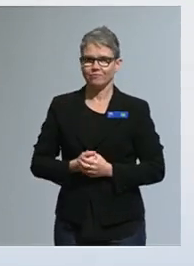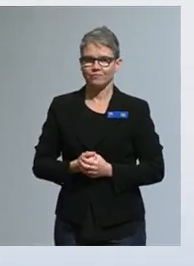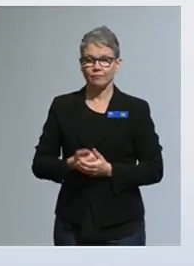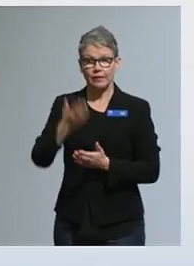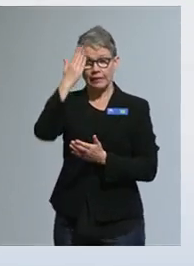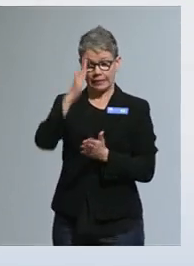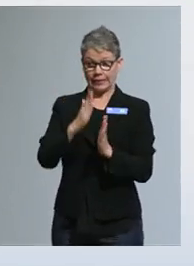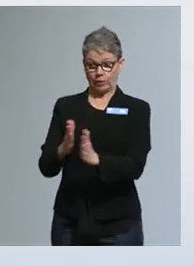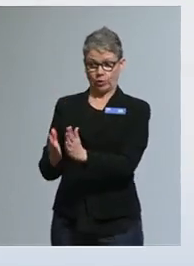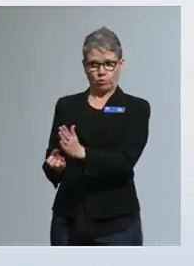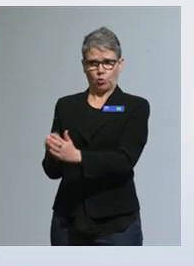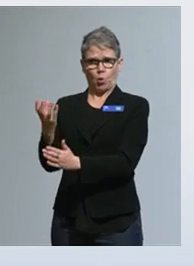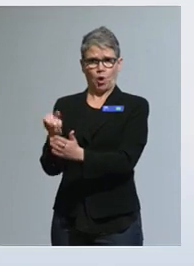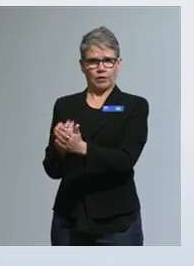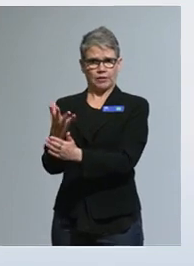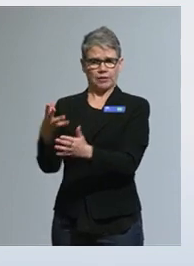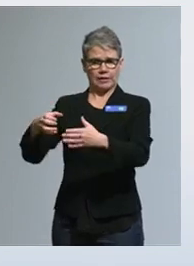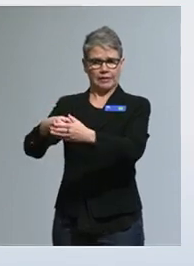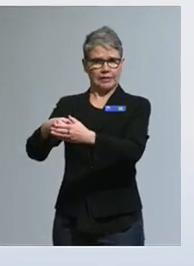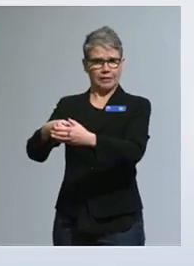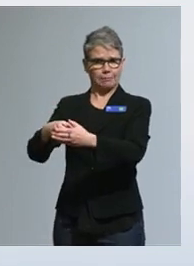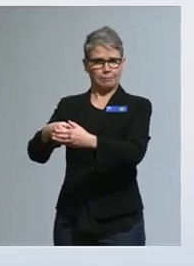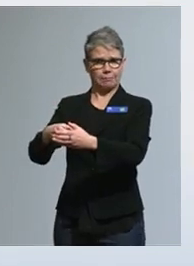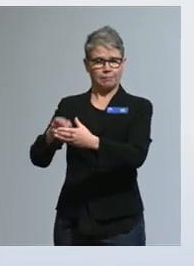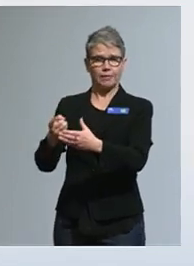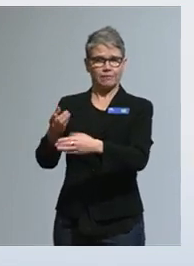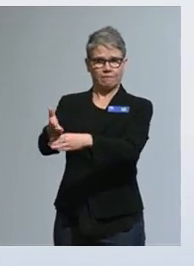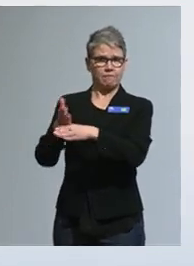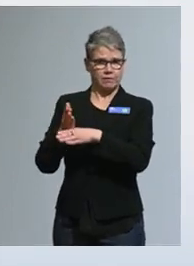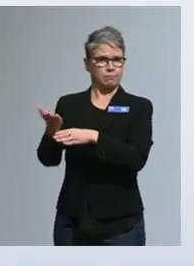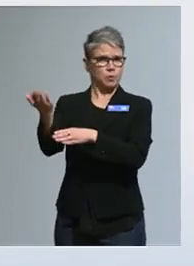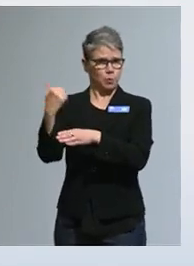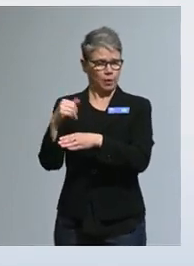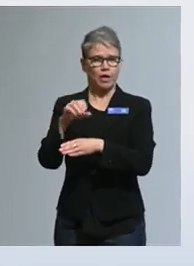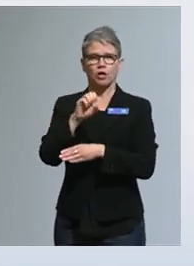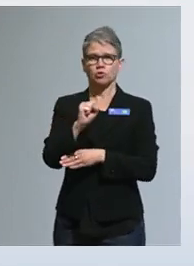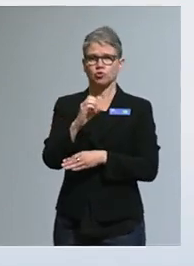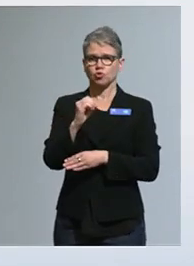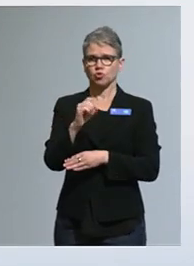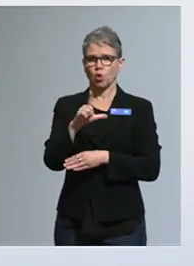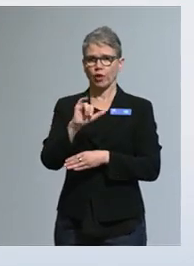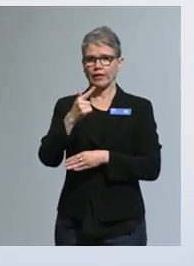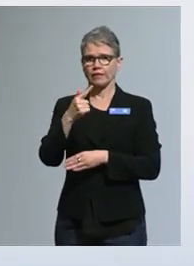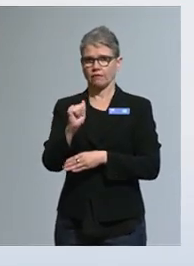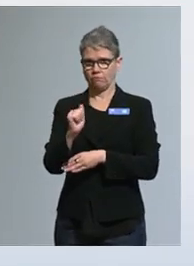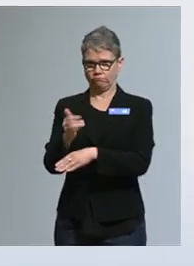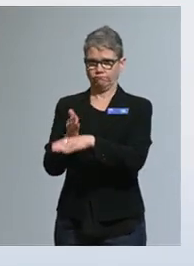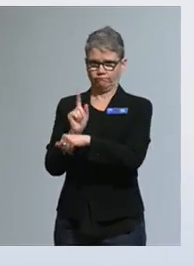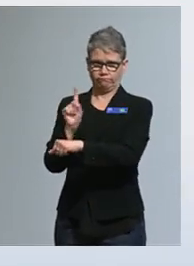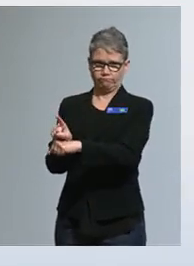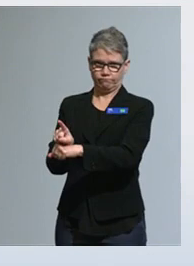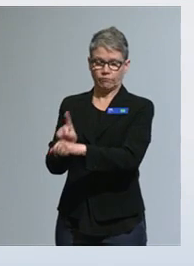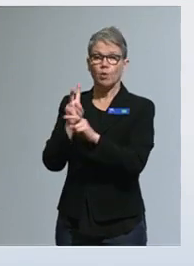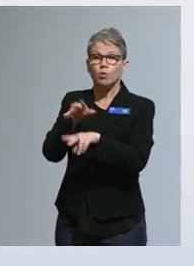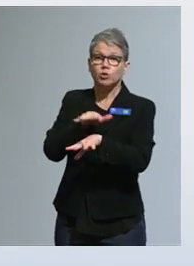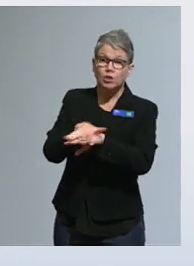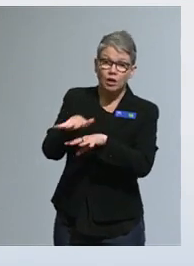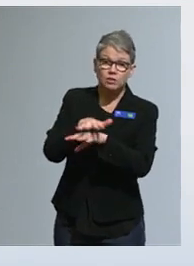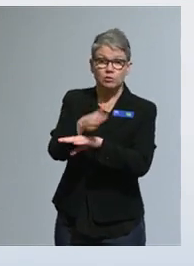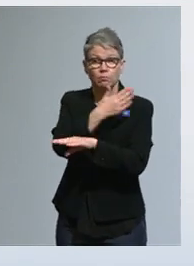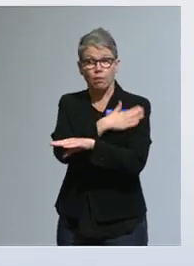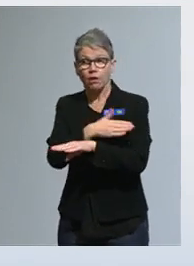Tietojärjestelmän tuottava tiimi tulee Solitalta, ja hankimme myös asiantuntijapalveluja